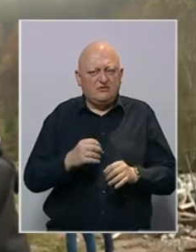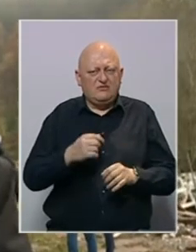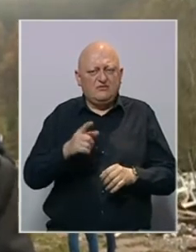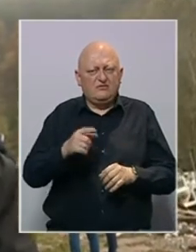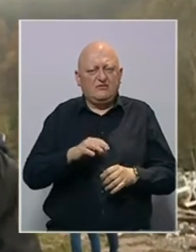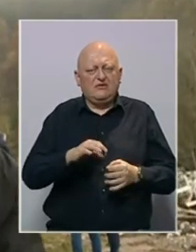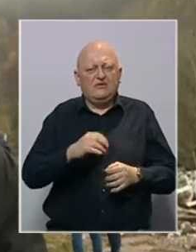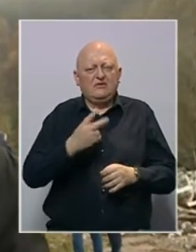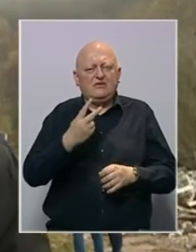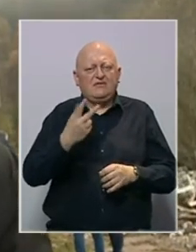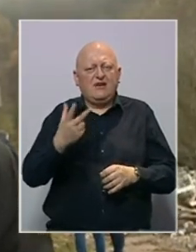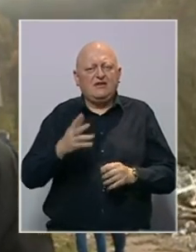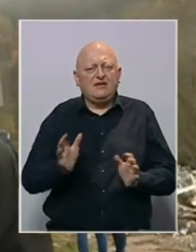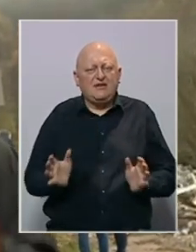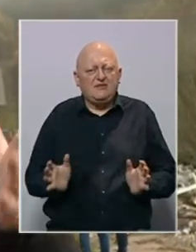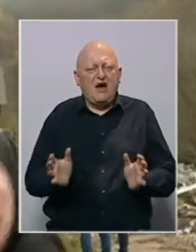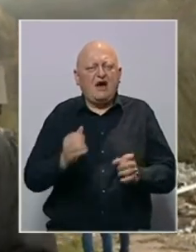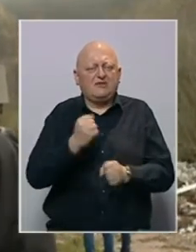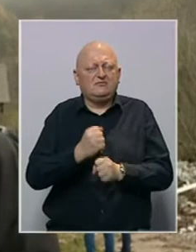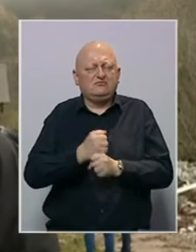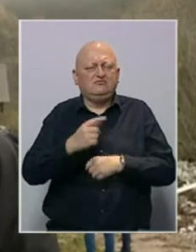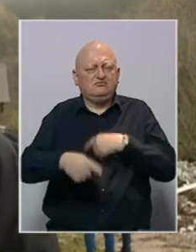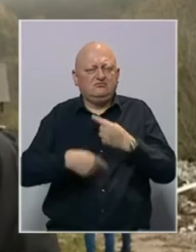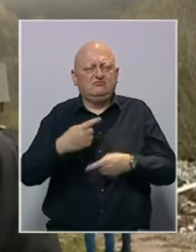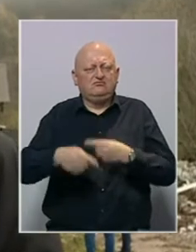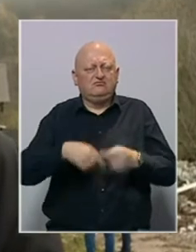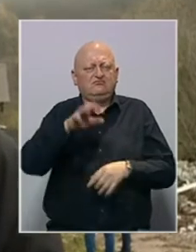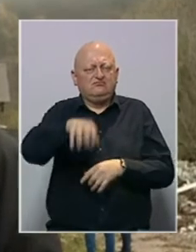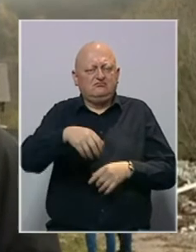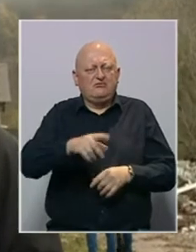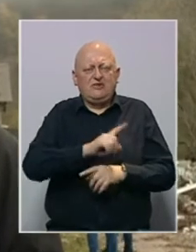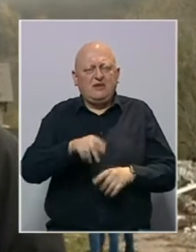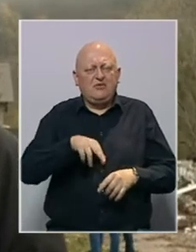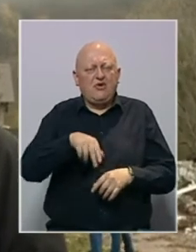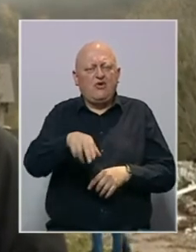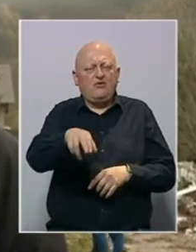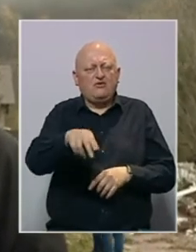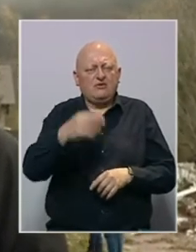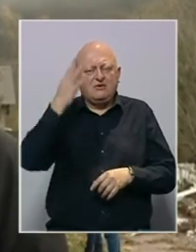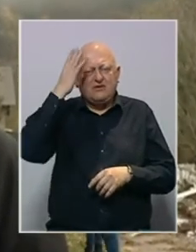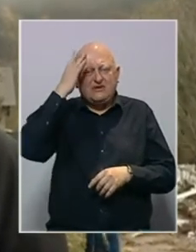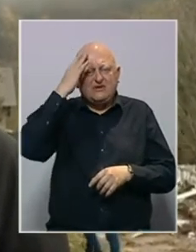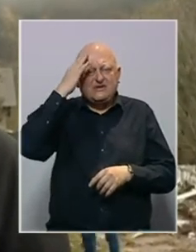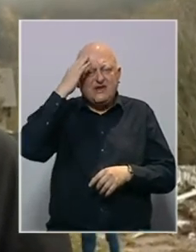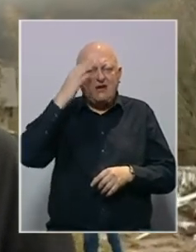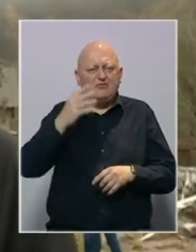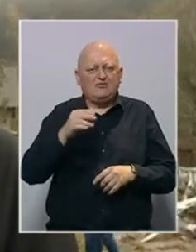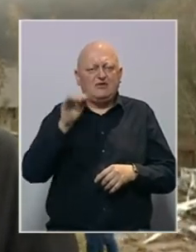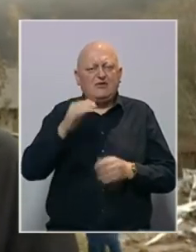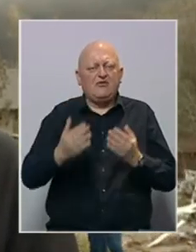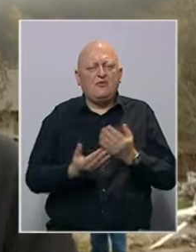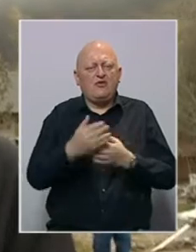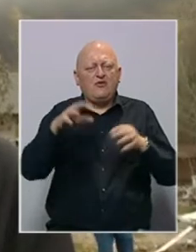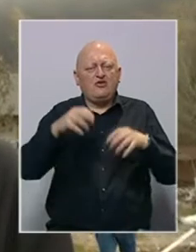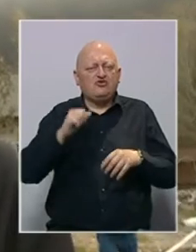neprastavno radila dva, tri bagera, znači uopšte ne bi bilo prohodno ovama. Zabrinjavajuće što se najavljaju kiše